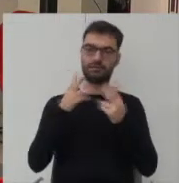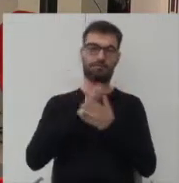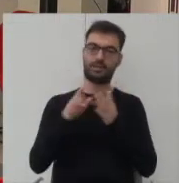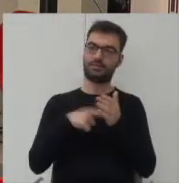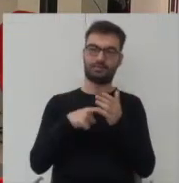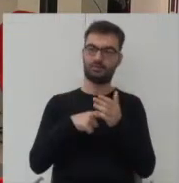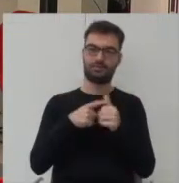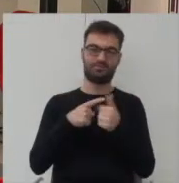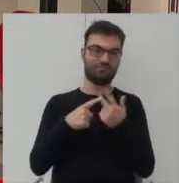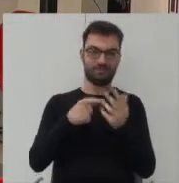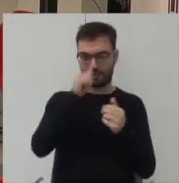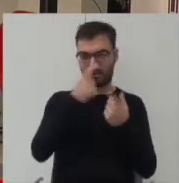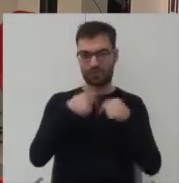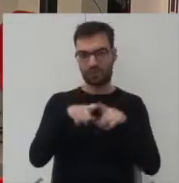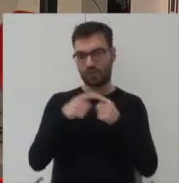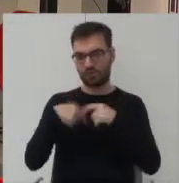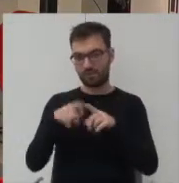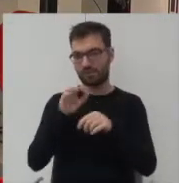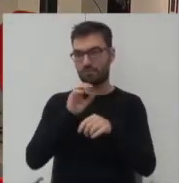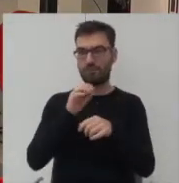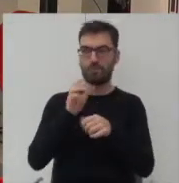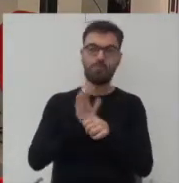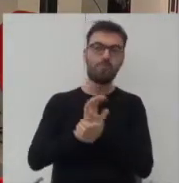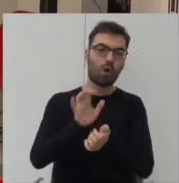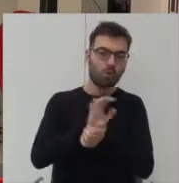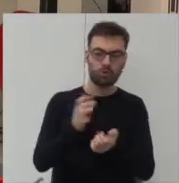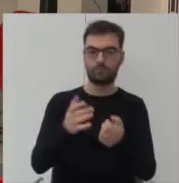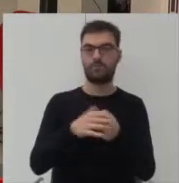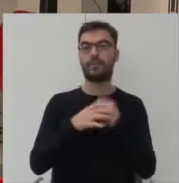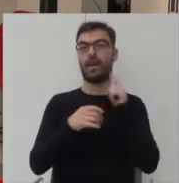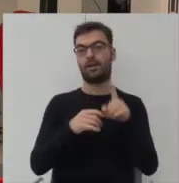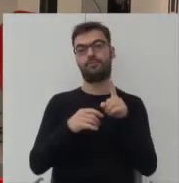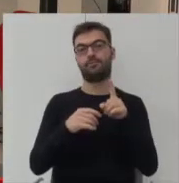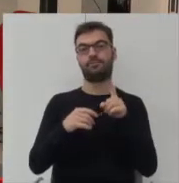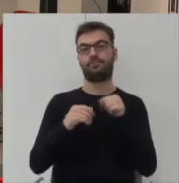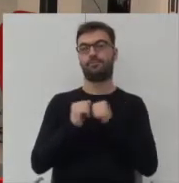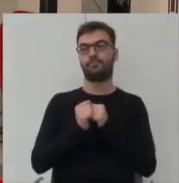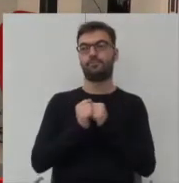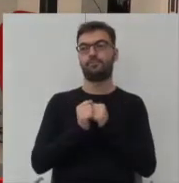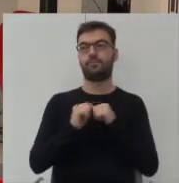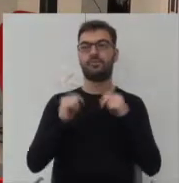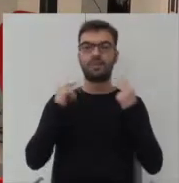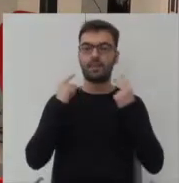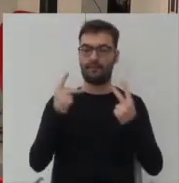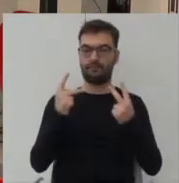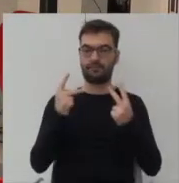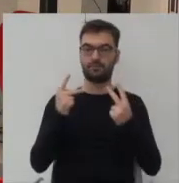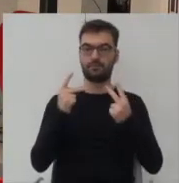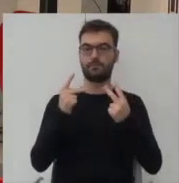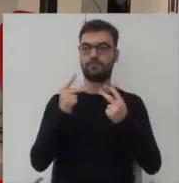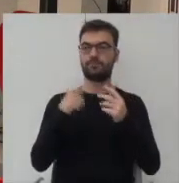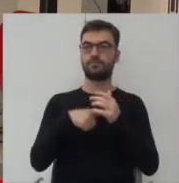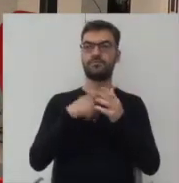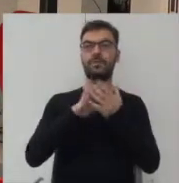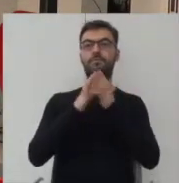nie bylibyśmy w stanie realizować różnego rodzaju produktów czy innowacji. Niemniej jednak to, co jest kluczem do sukcesu, to są właśnie te